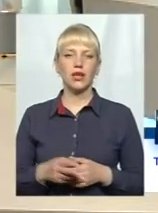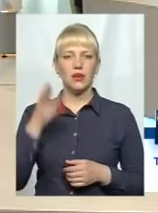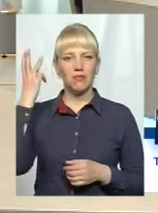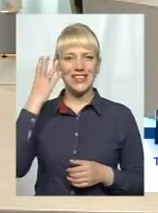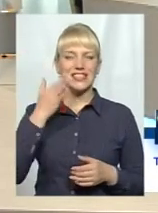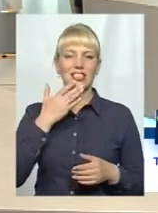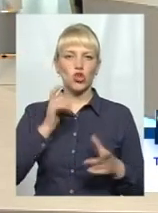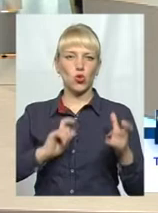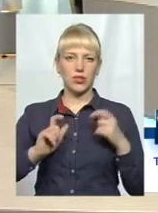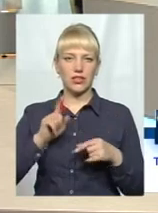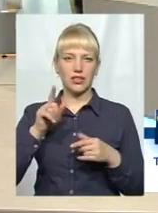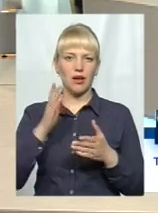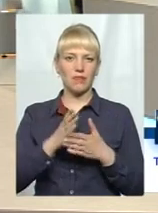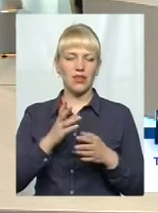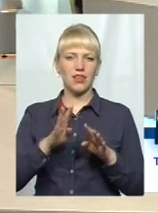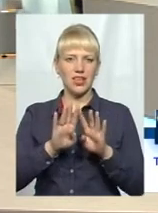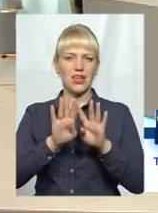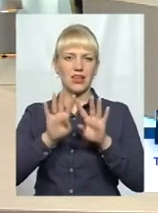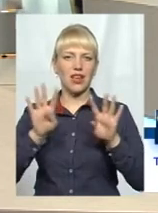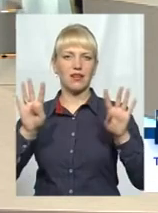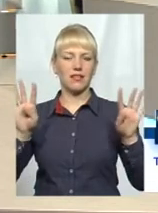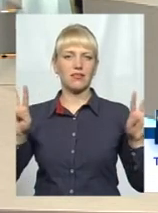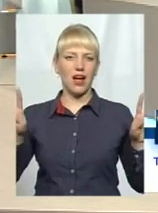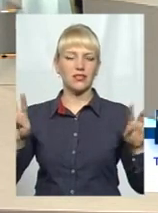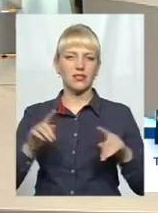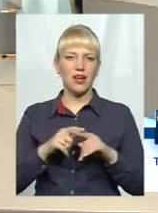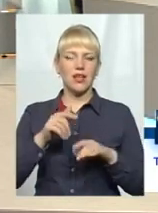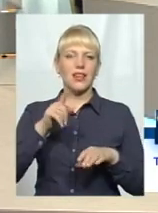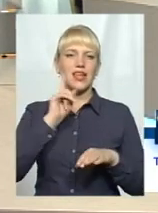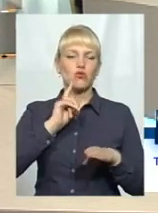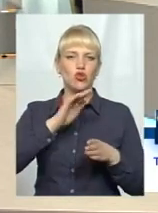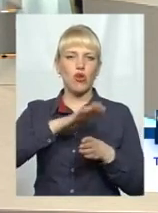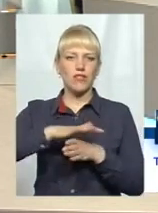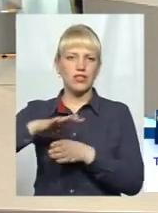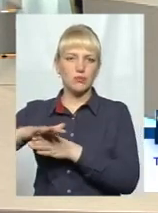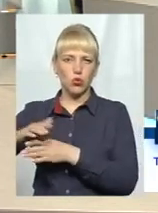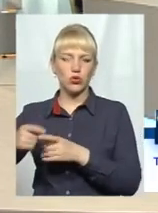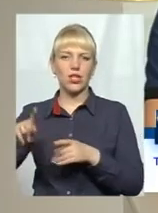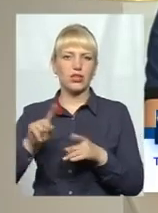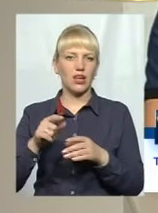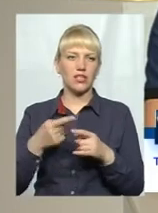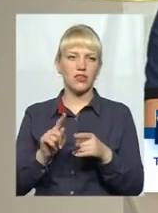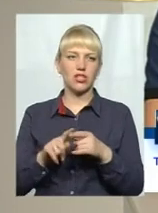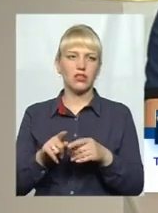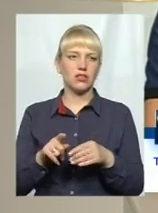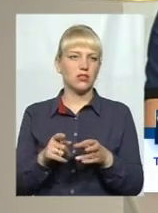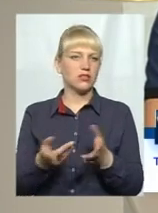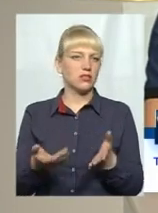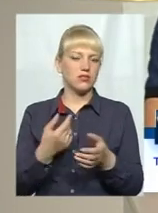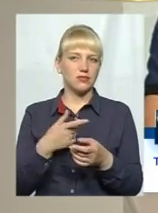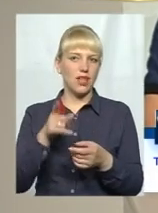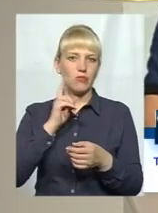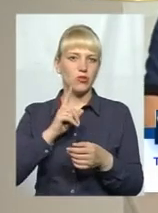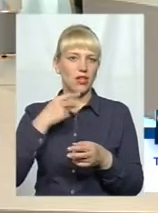унверситету, там такий довгий ряд, по суті, матьків, тимчасових споруд, який настільки тимчасовий, що я не знаю, щоб їх там